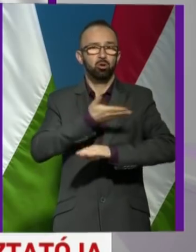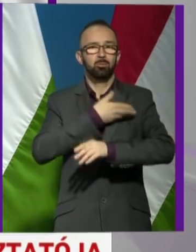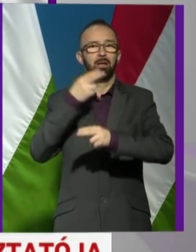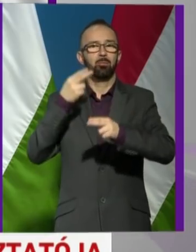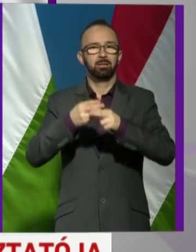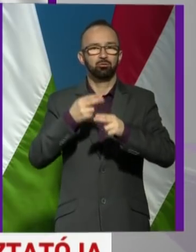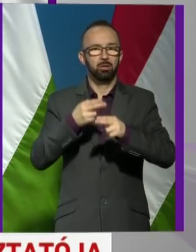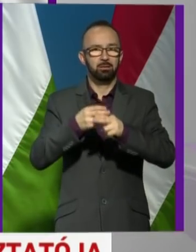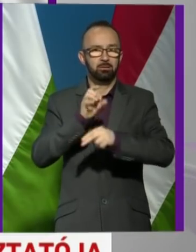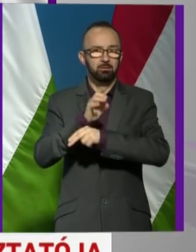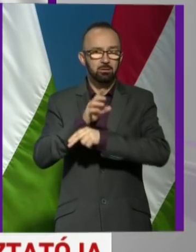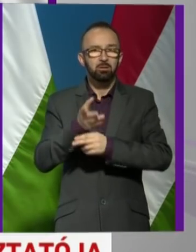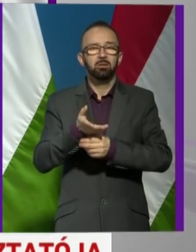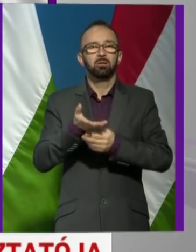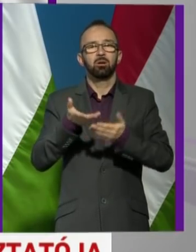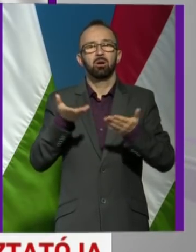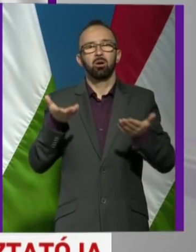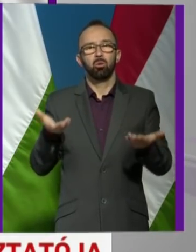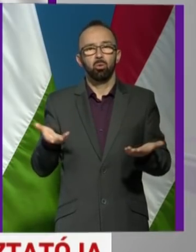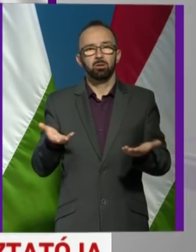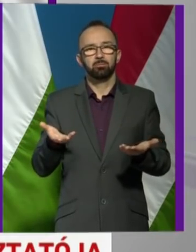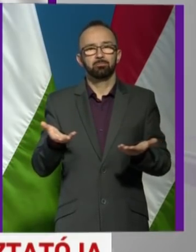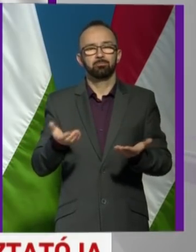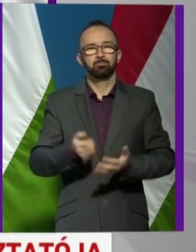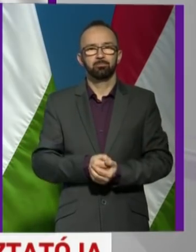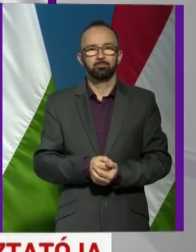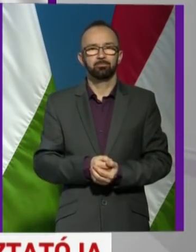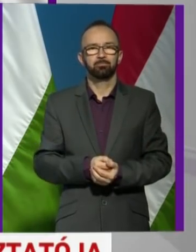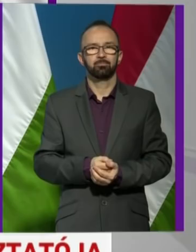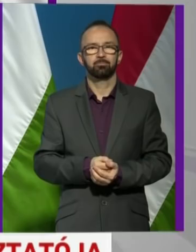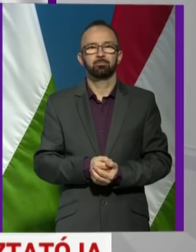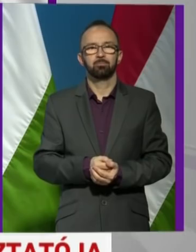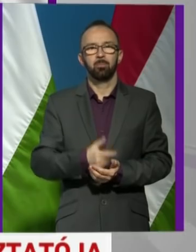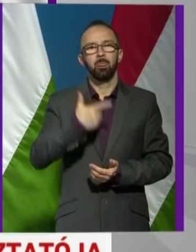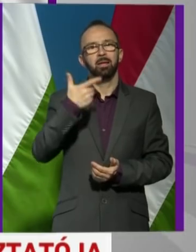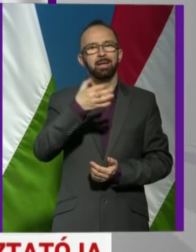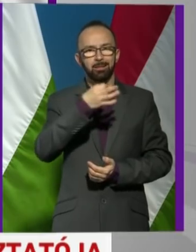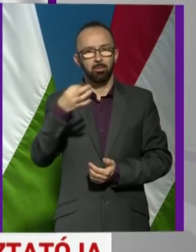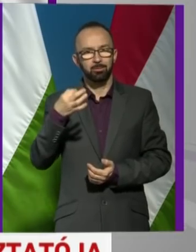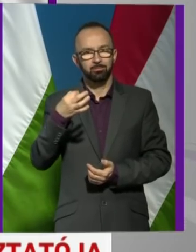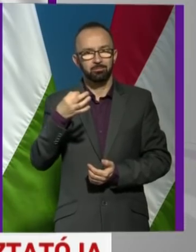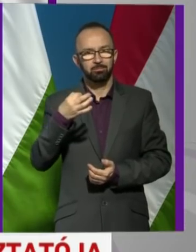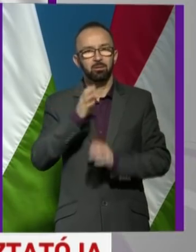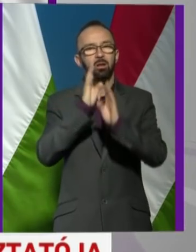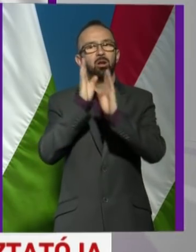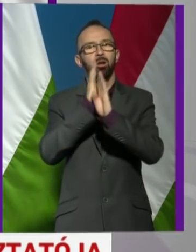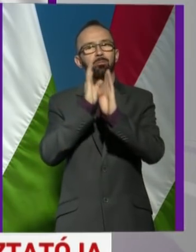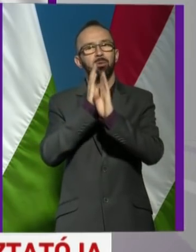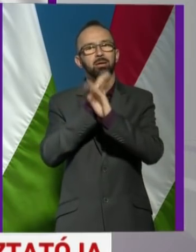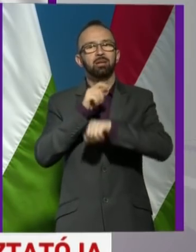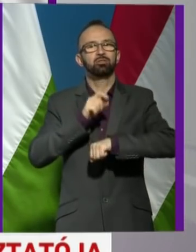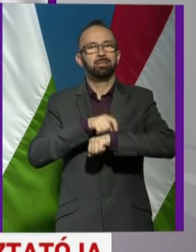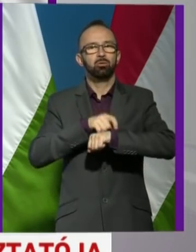betegséget, akkor két napról beszélünk, tehát a lappangási